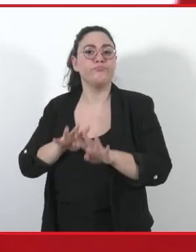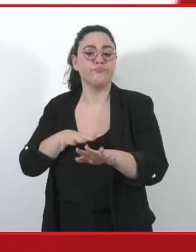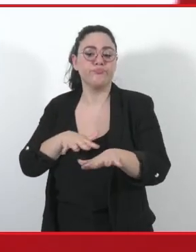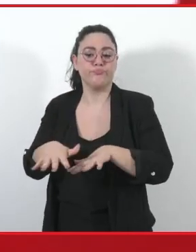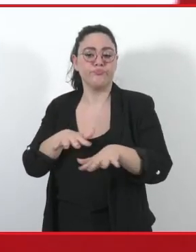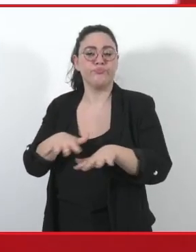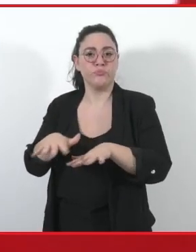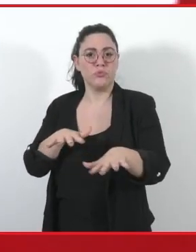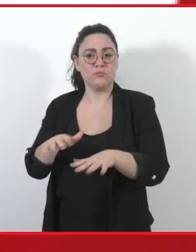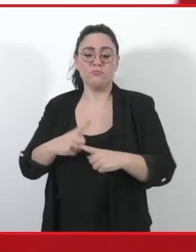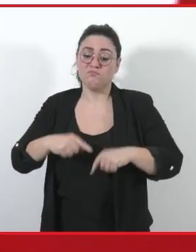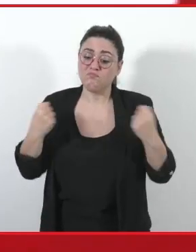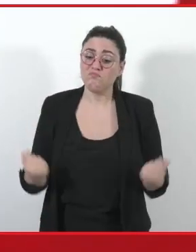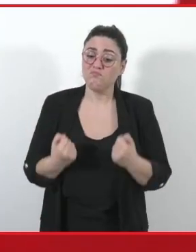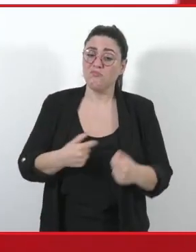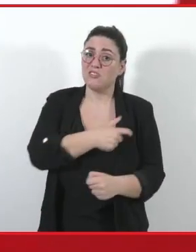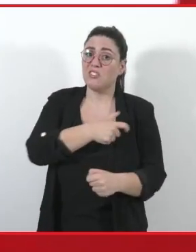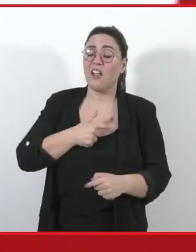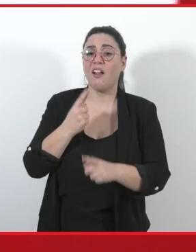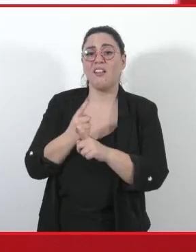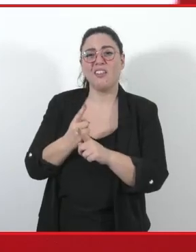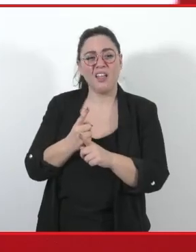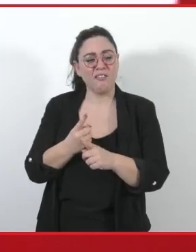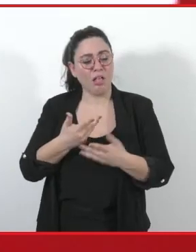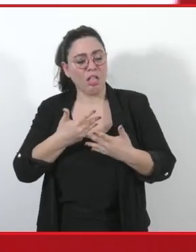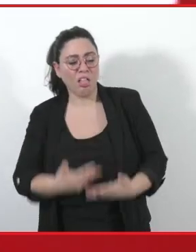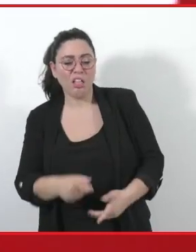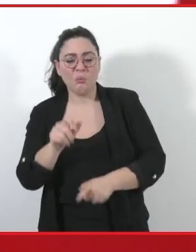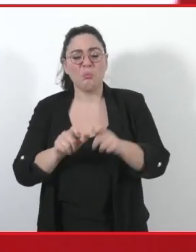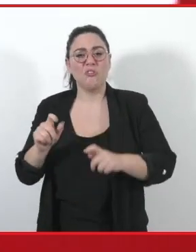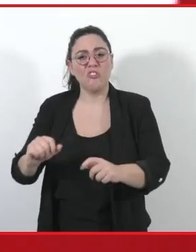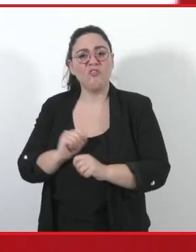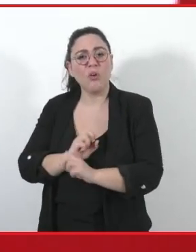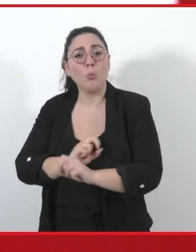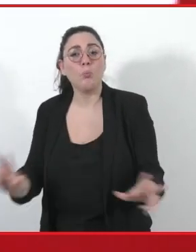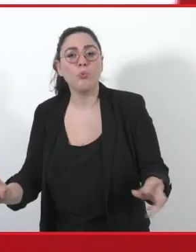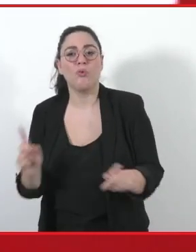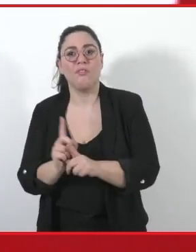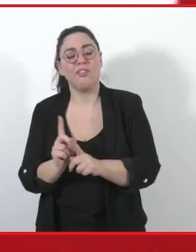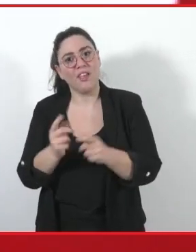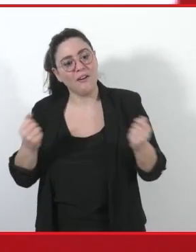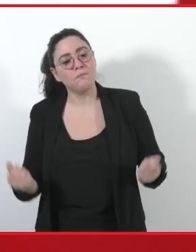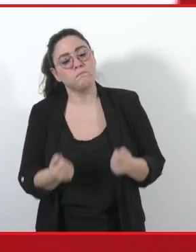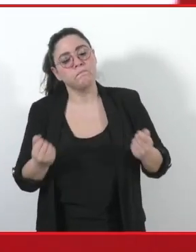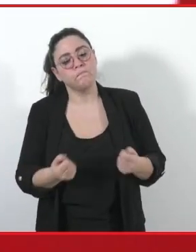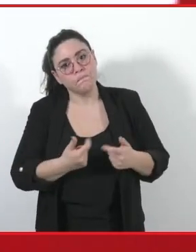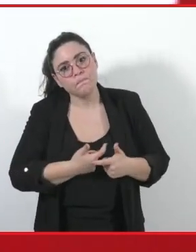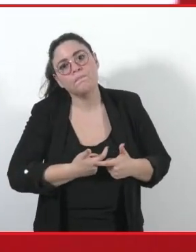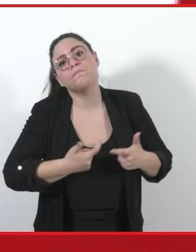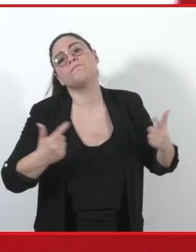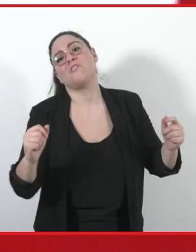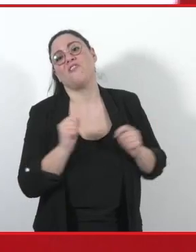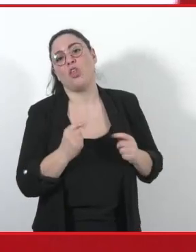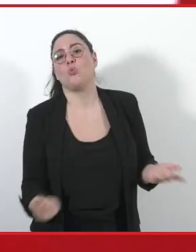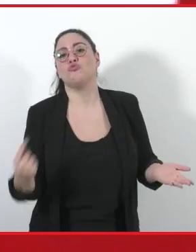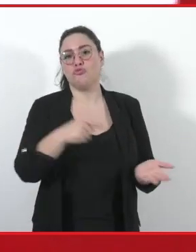la nostra azione sindacale questa sfiducia e questa rissegnazione. Noi abbiamo un Paese che, pur avendo solide